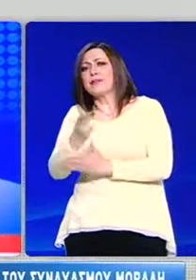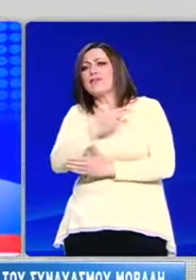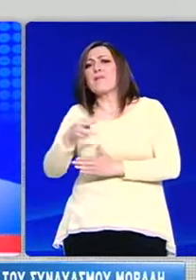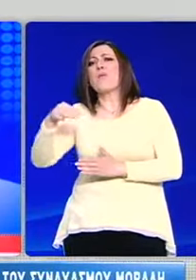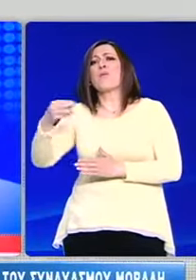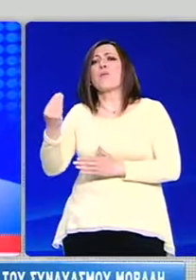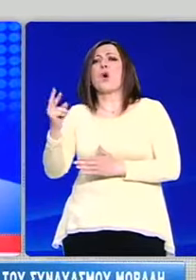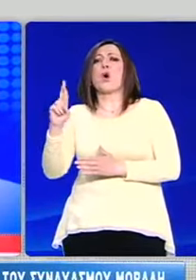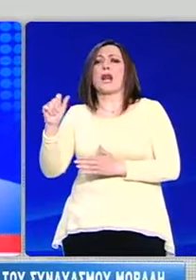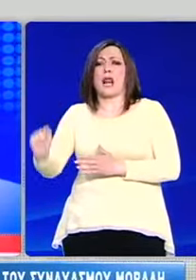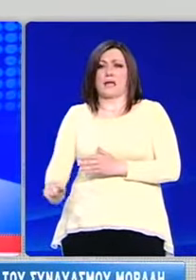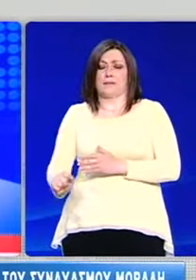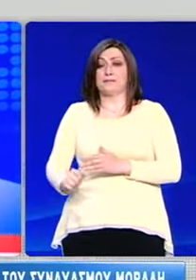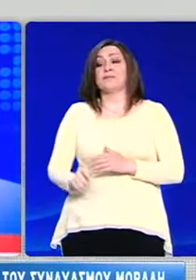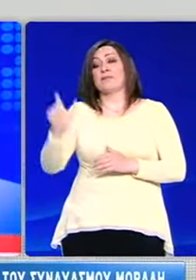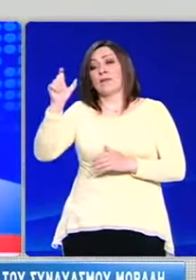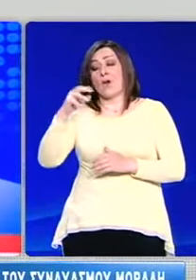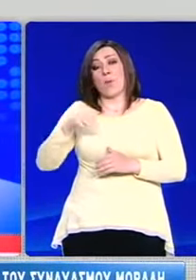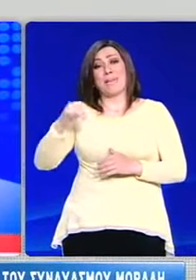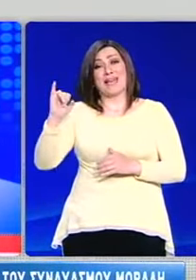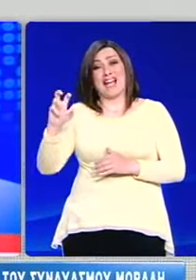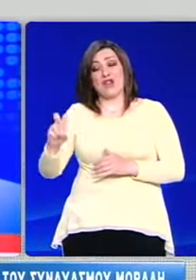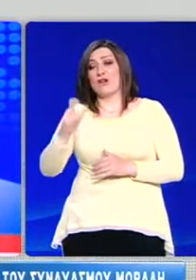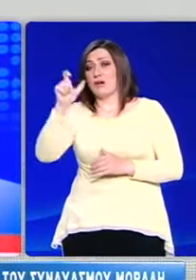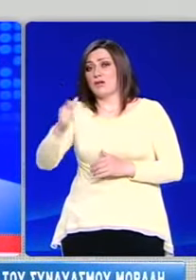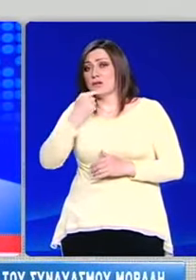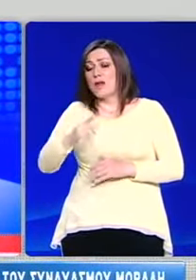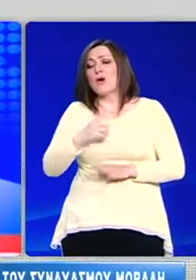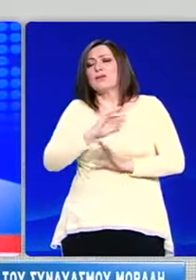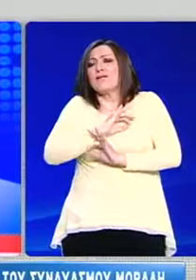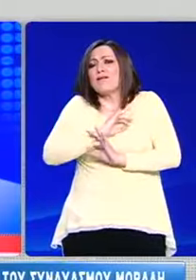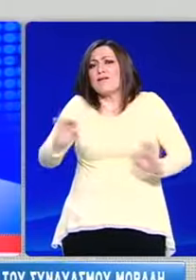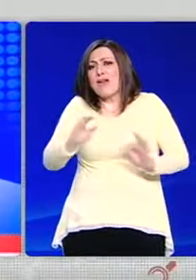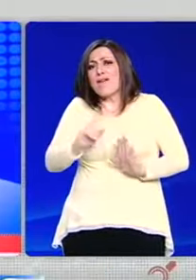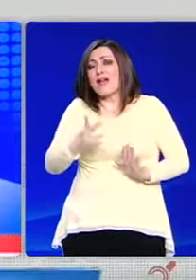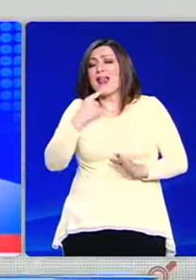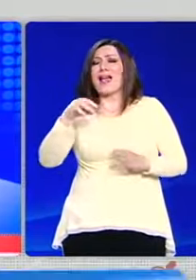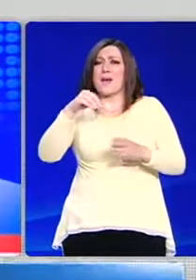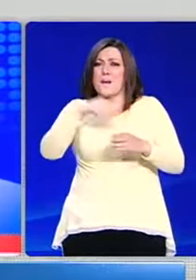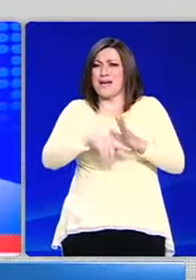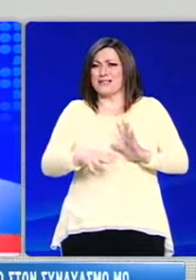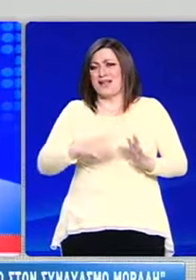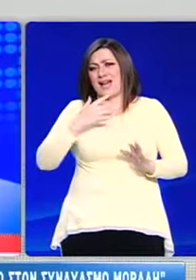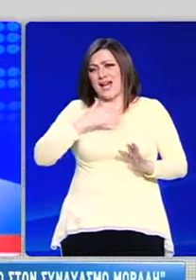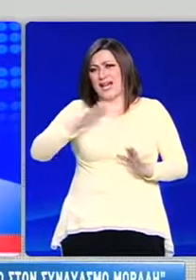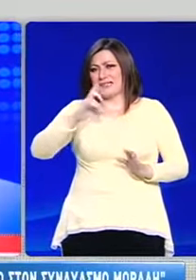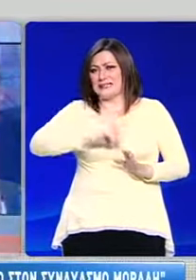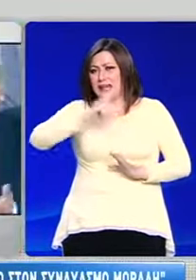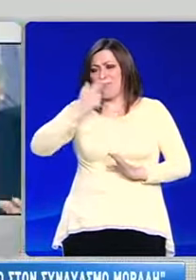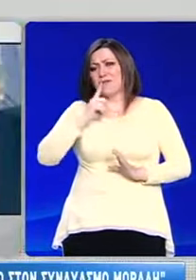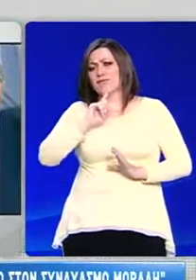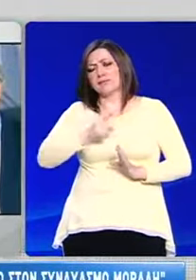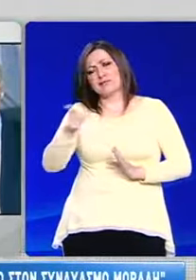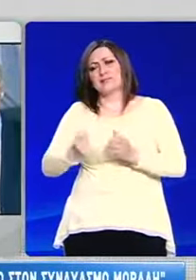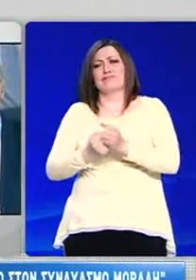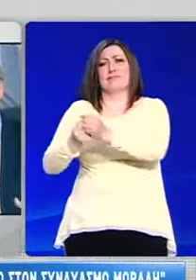μιλώντας στο ΣΚΑΙ. Ο κ. Μιχαλολιάκος υποστήριξε ότι είναι απολύτως βέβαιο ότι είχε δοθεί κεντρική εντολή από τη Χρυσή Αυγή να